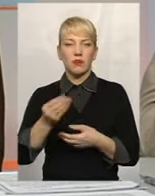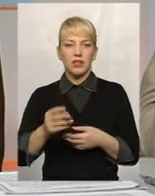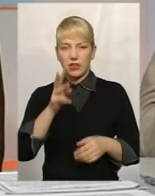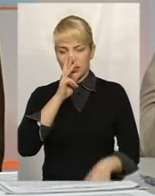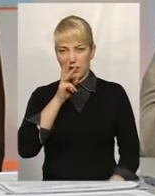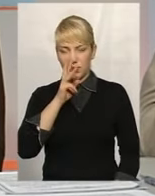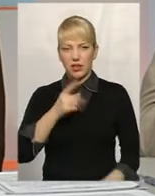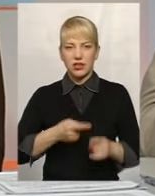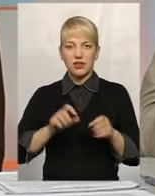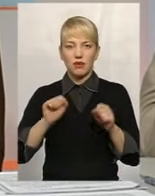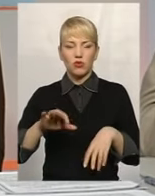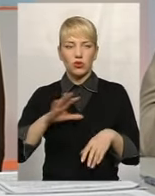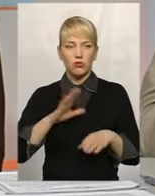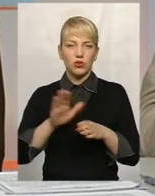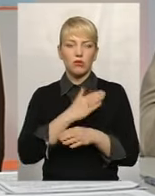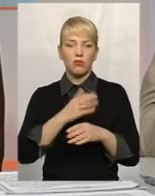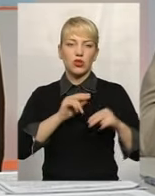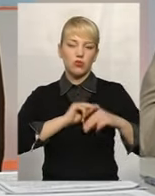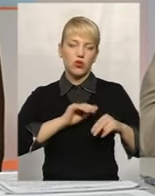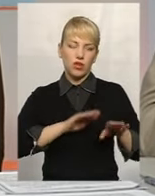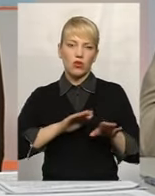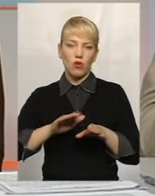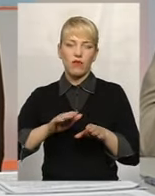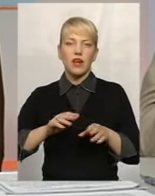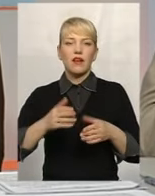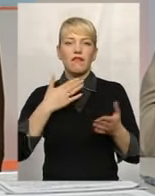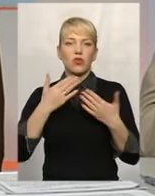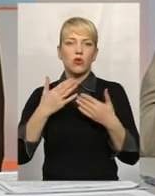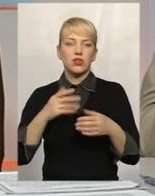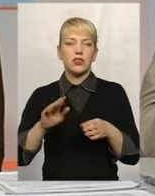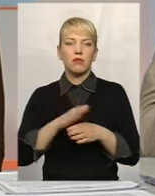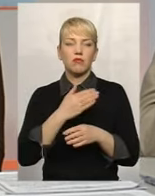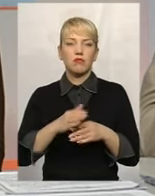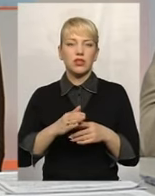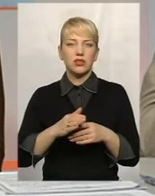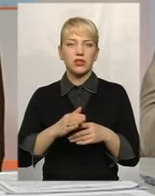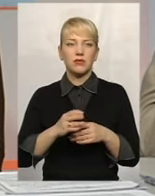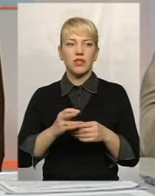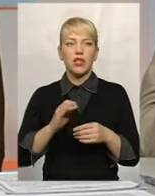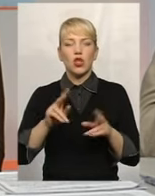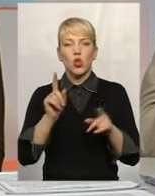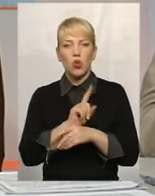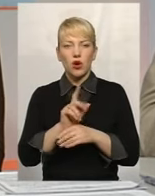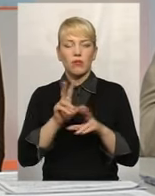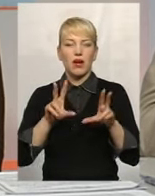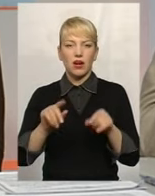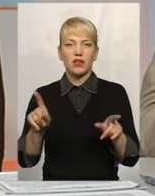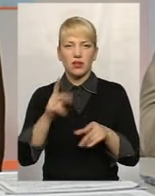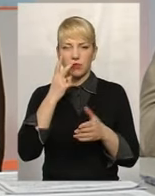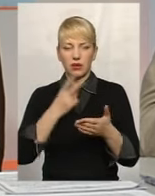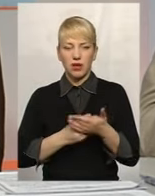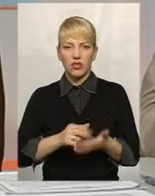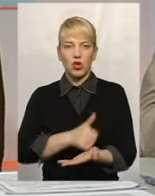плати. Це можуть бути і міжпосадові співвідношення в оплаті праці, міжкваліфікаційні співвідношення, норми і гарантії, які передбачені,